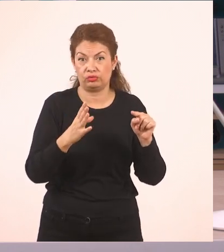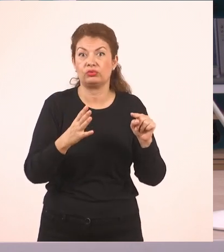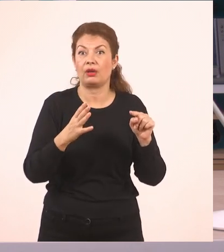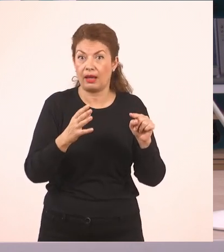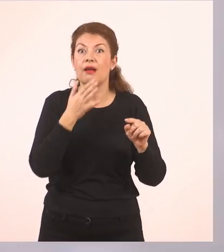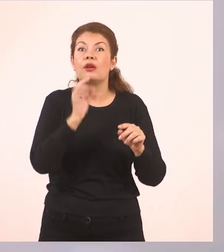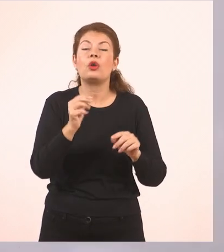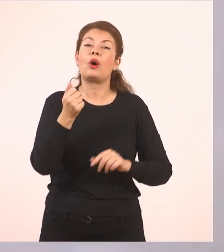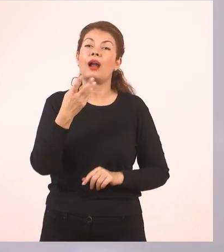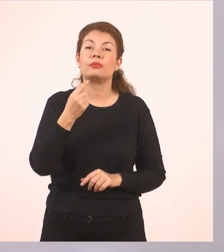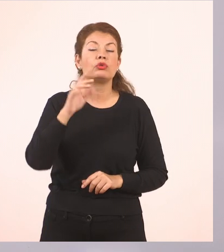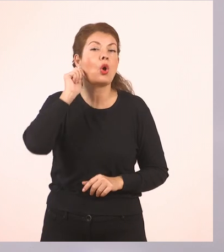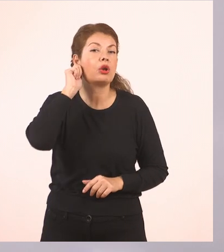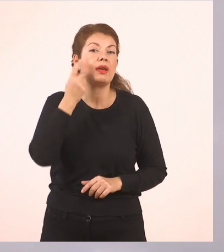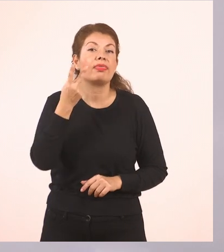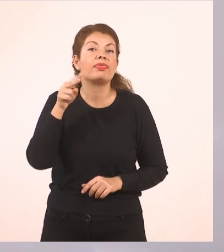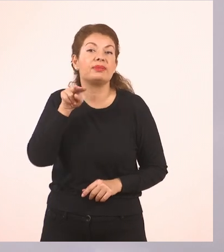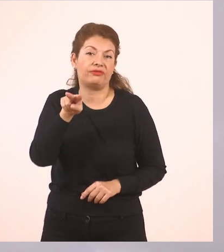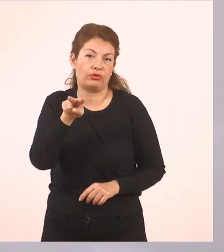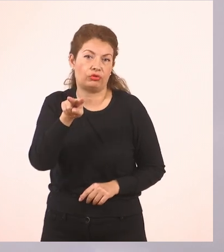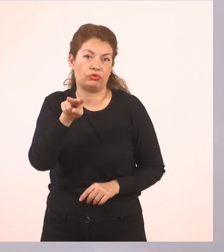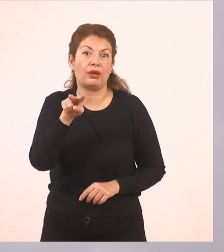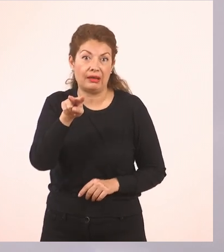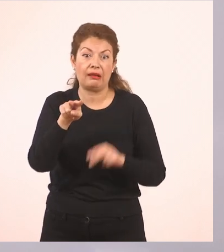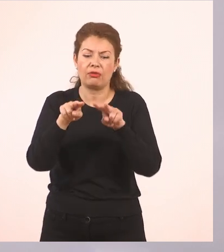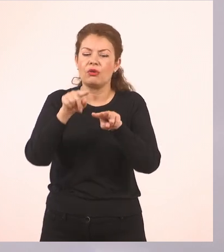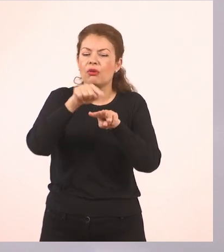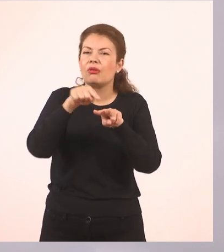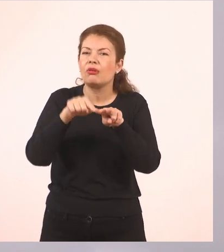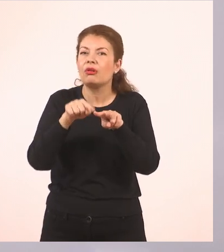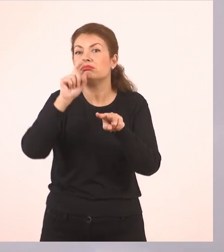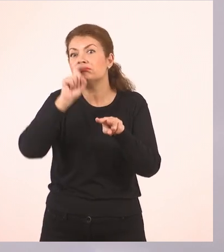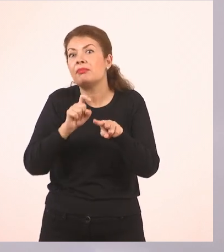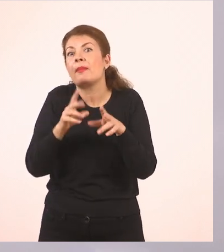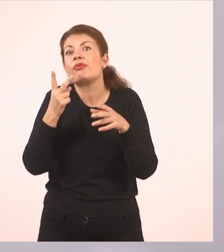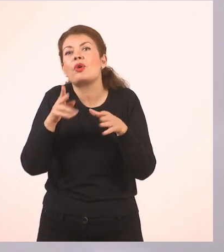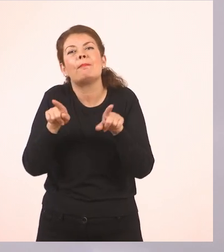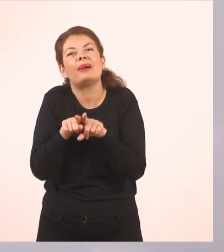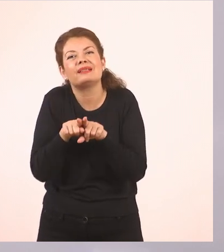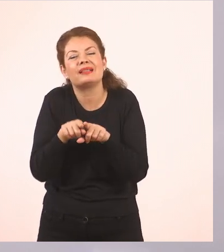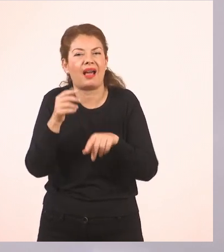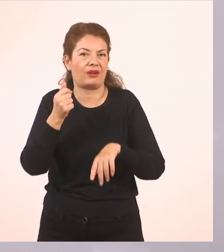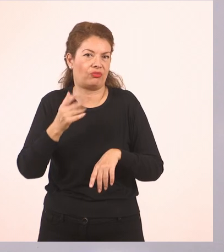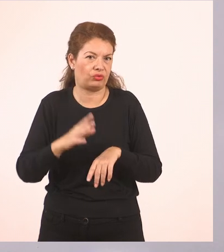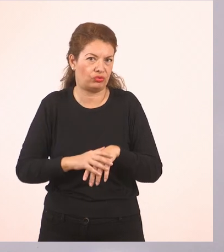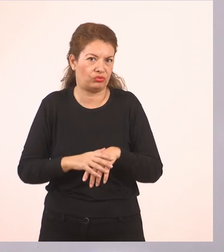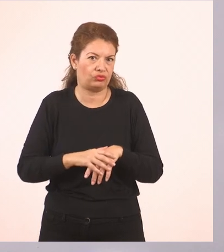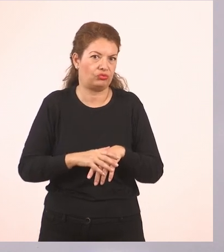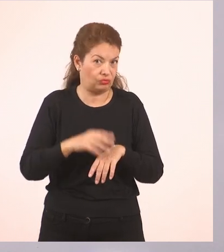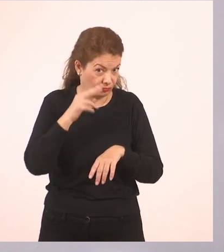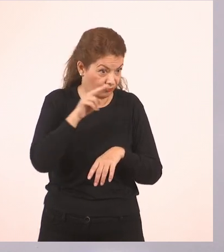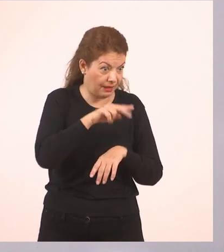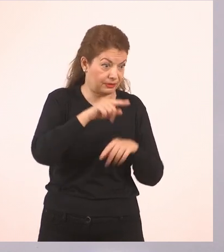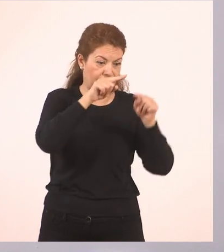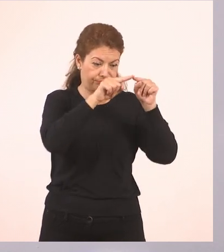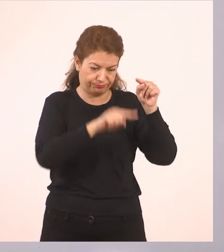διψήφιος αριθμός, δηλαδή φτιάχνεται από την παρεούλα άλλων 2. Μέχρι τώρα